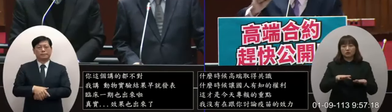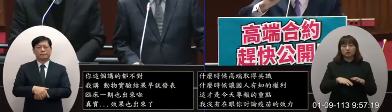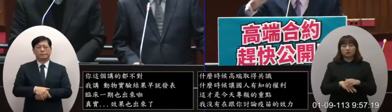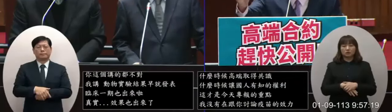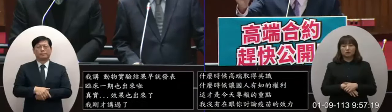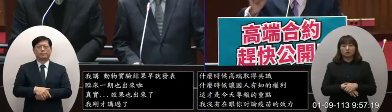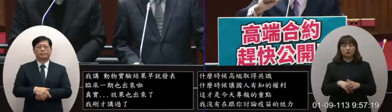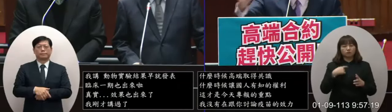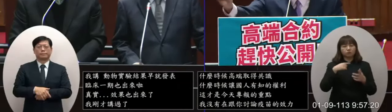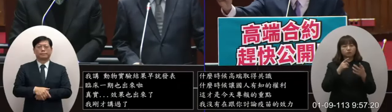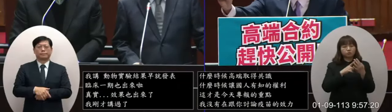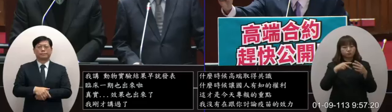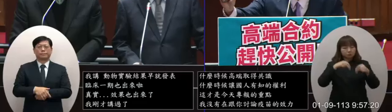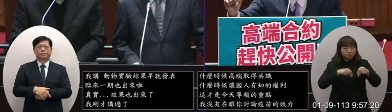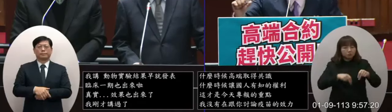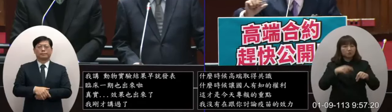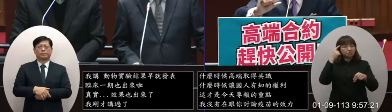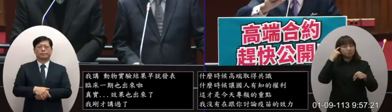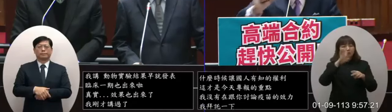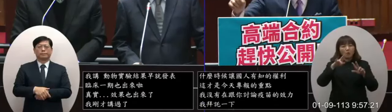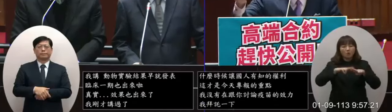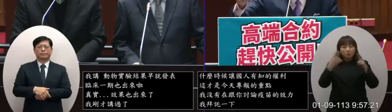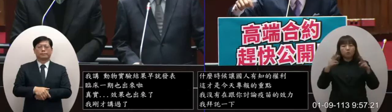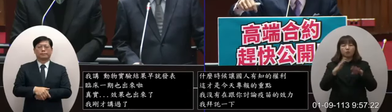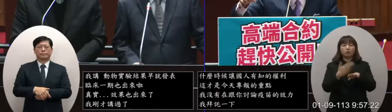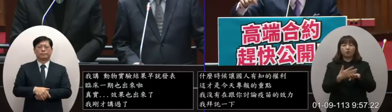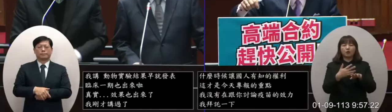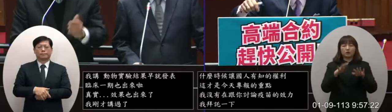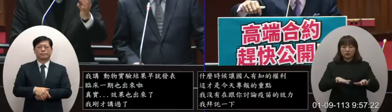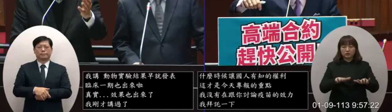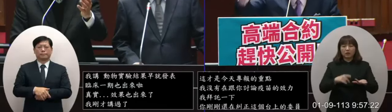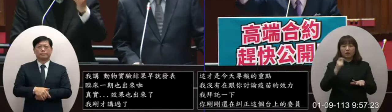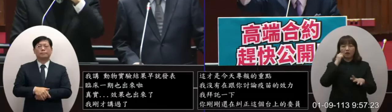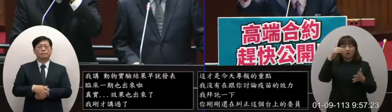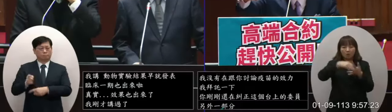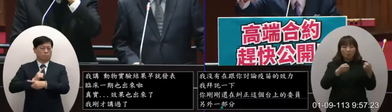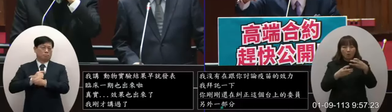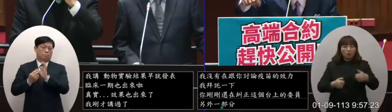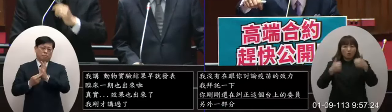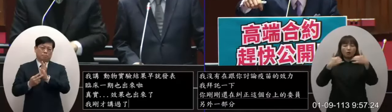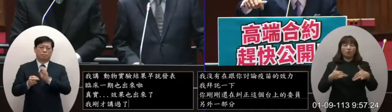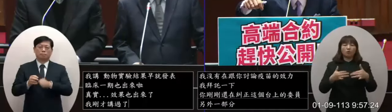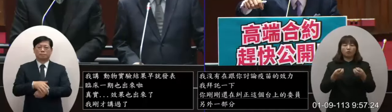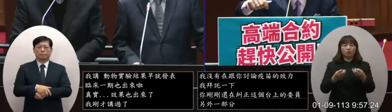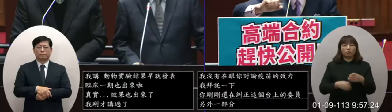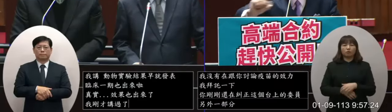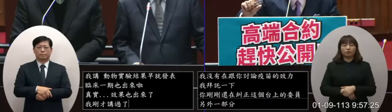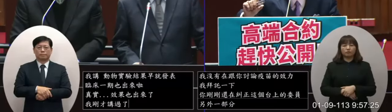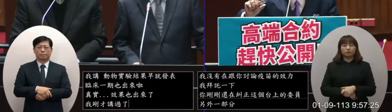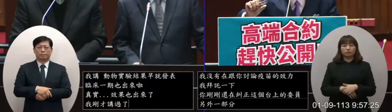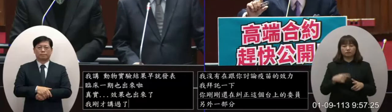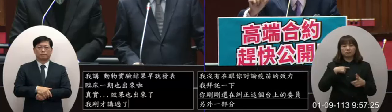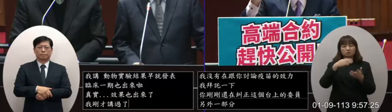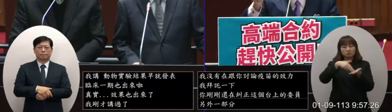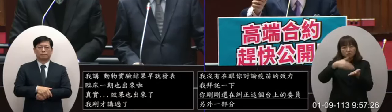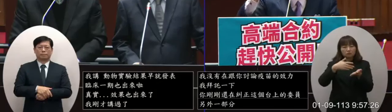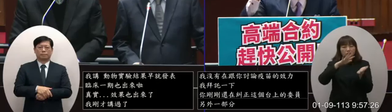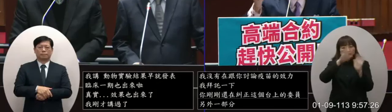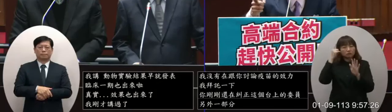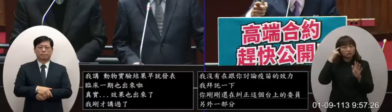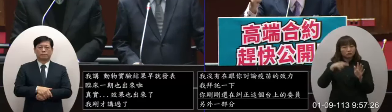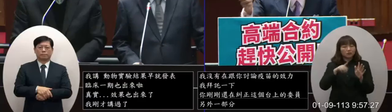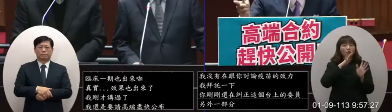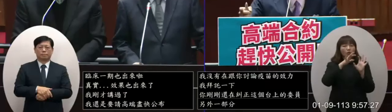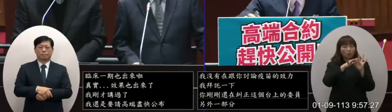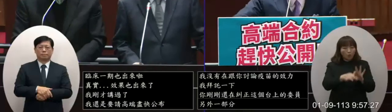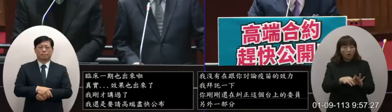我今天我這樣聽起來合約是不可能公佈了啦至少在今天沒有結論啦少在今天沒有結論啦我這樣聽起來啦我希望